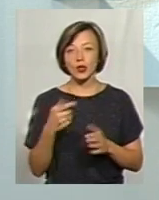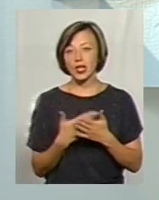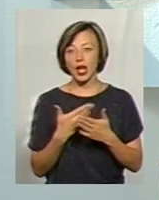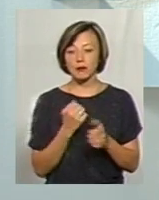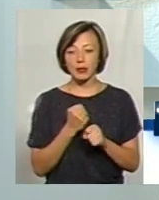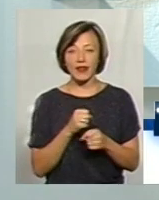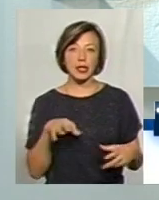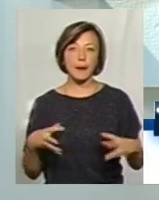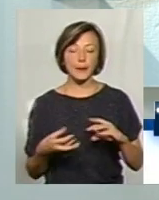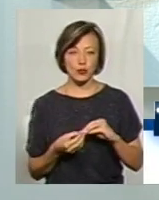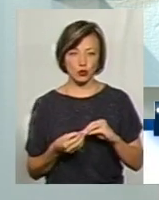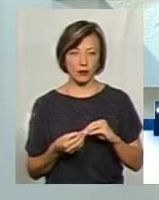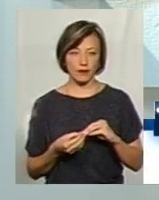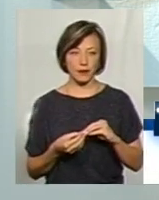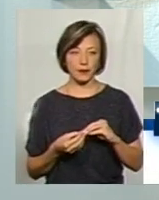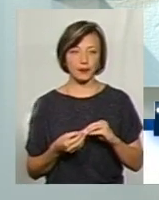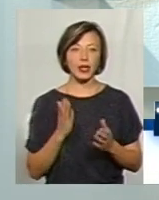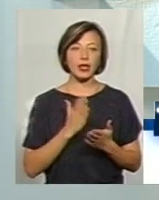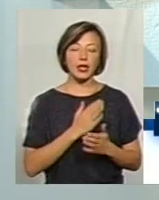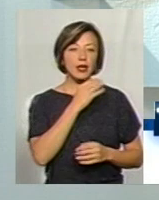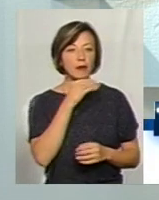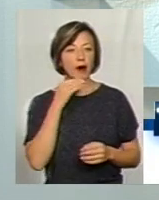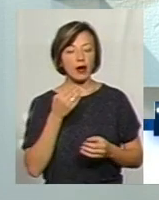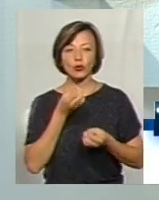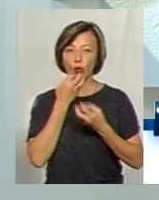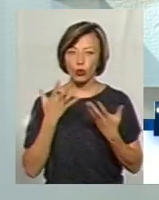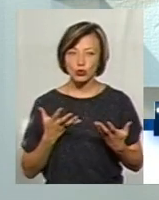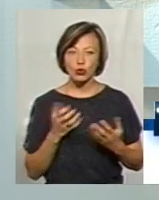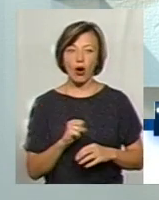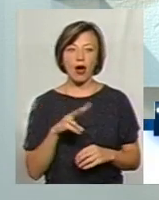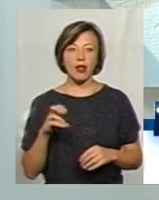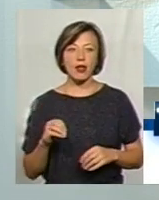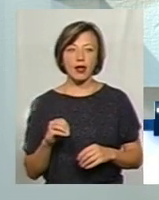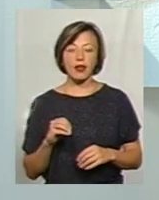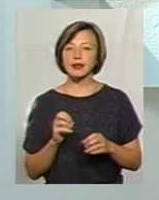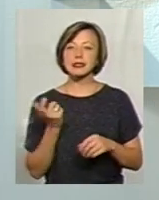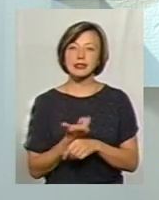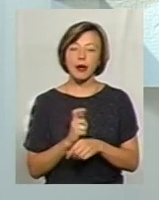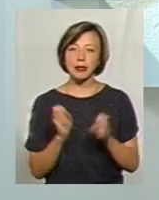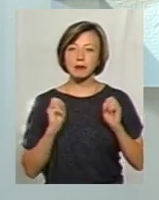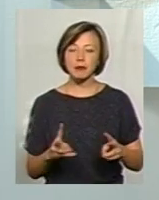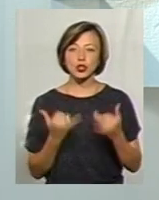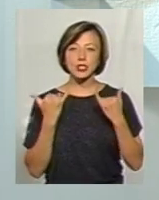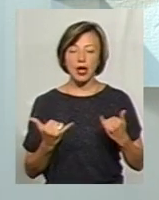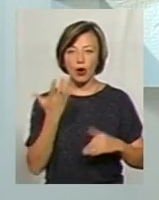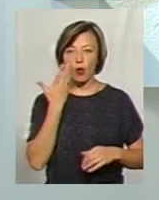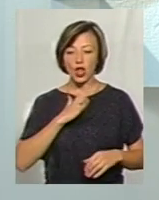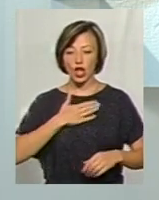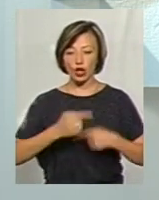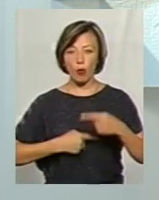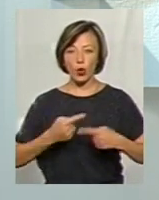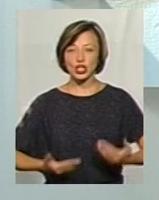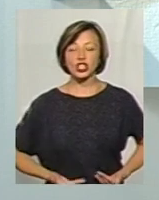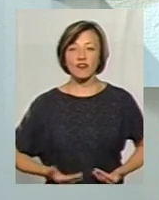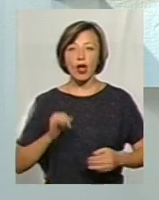підведення підсумків. Є дуже багато хорошого, але дуже саме небезпечно зараз, коли наше покоління живе,